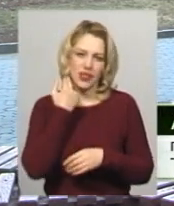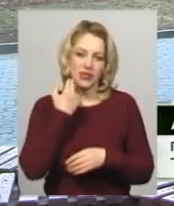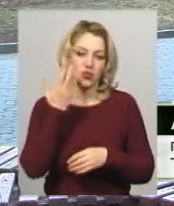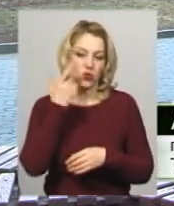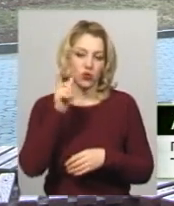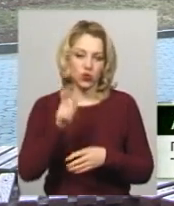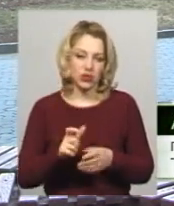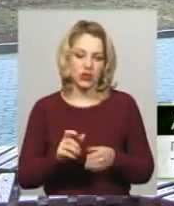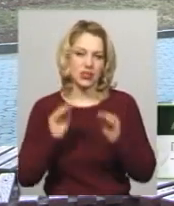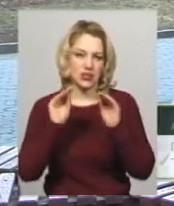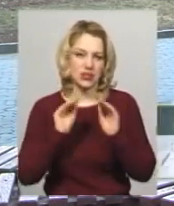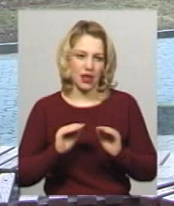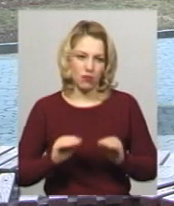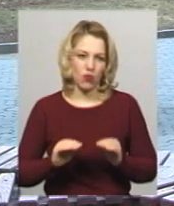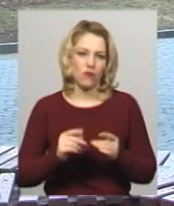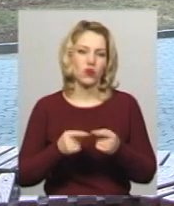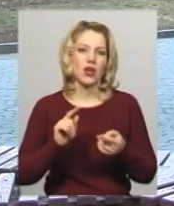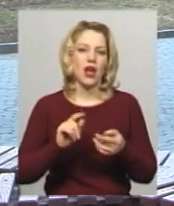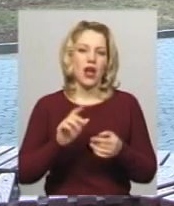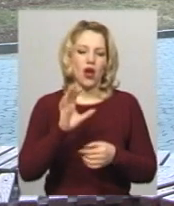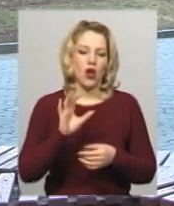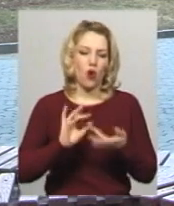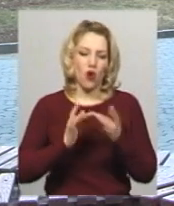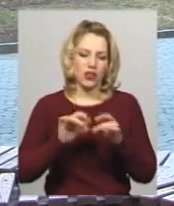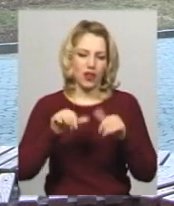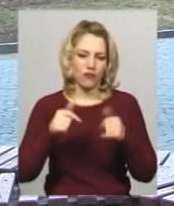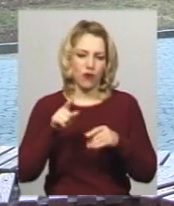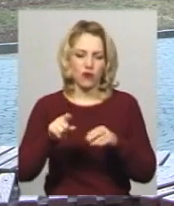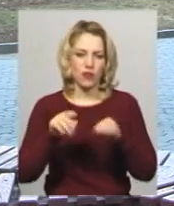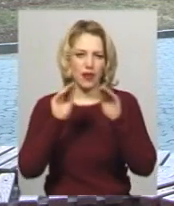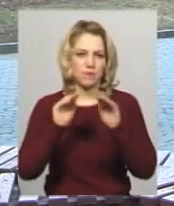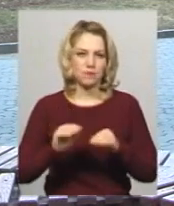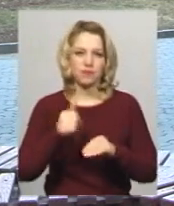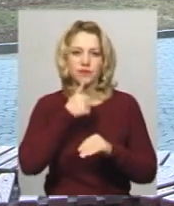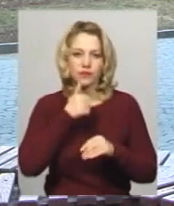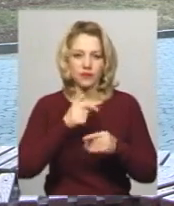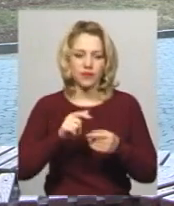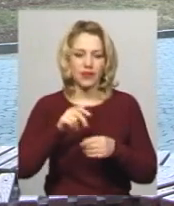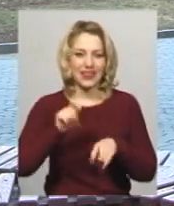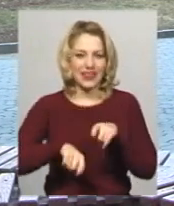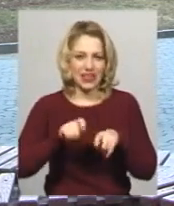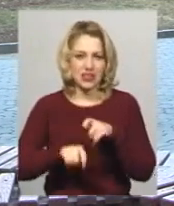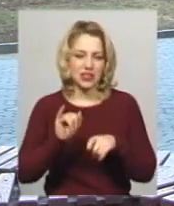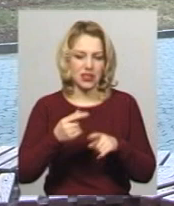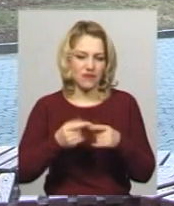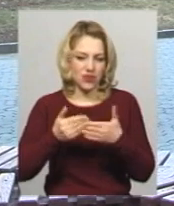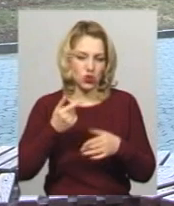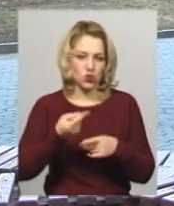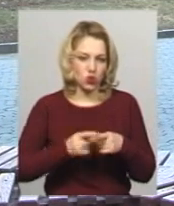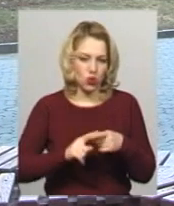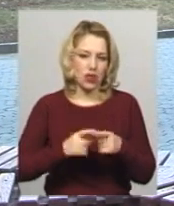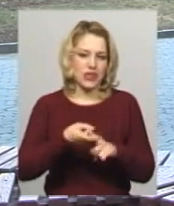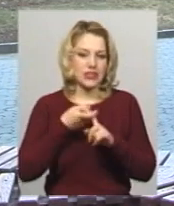-форму, вона перекладає тестовий варіант тексту, і вже від цього залежить,